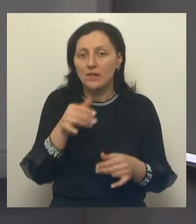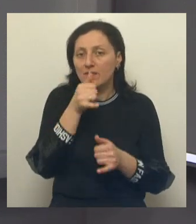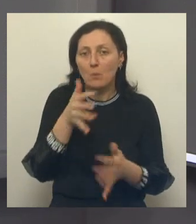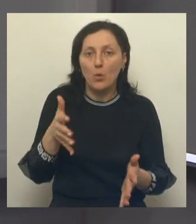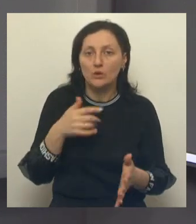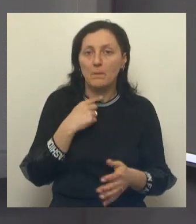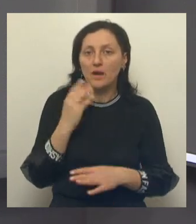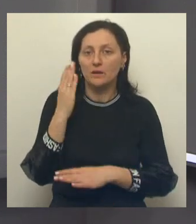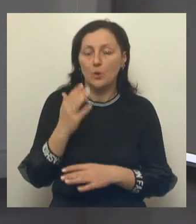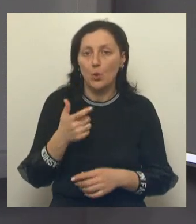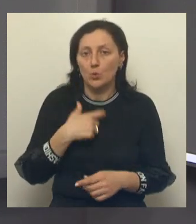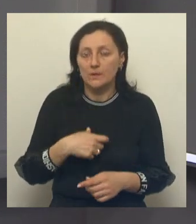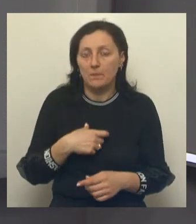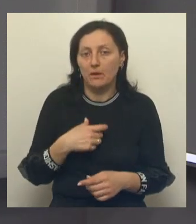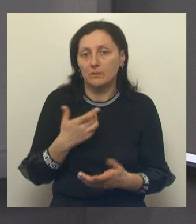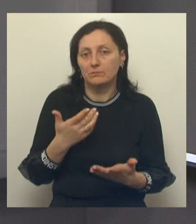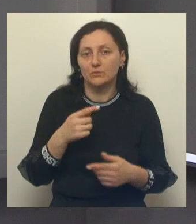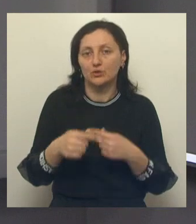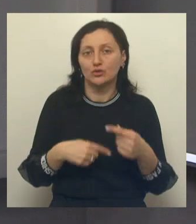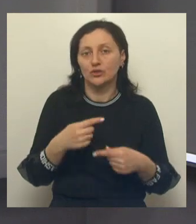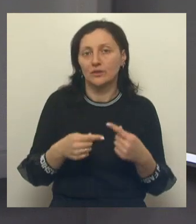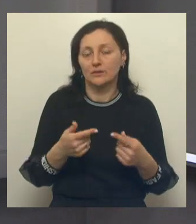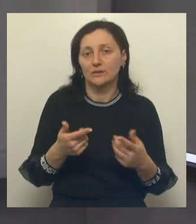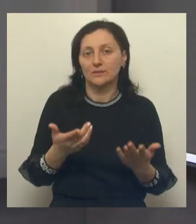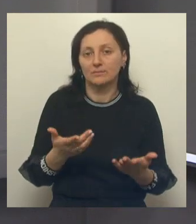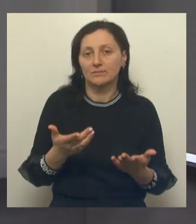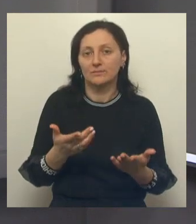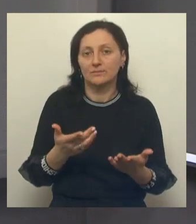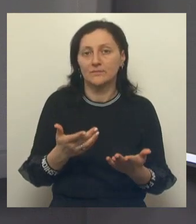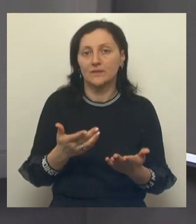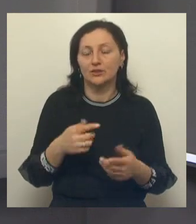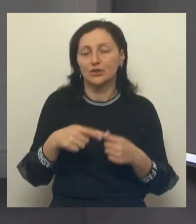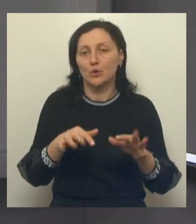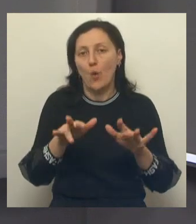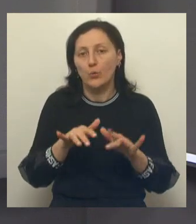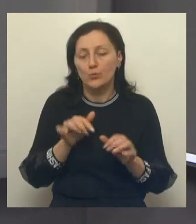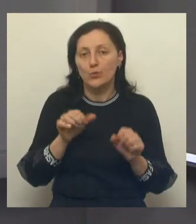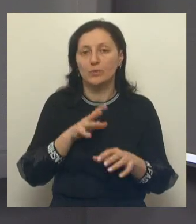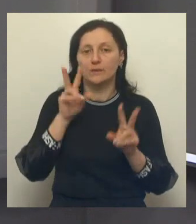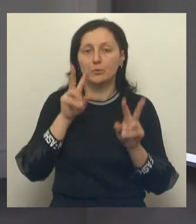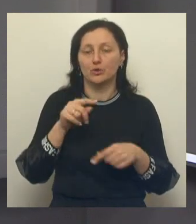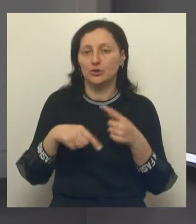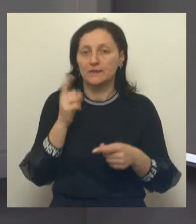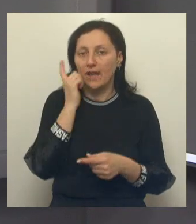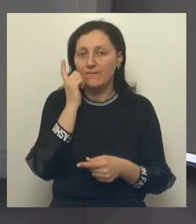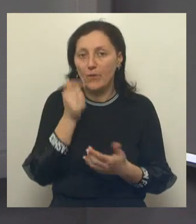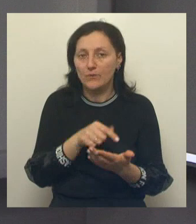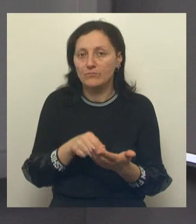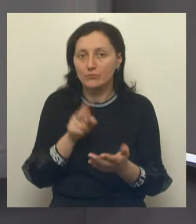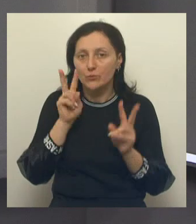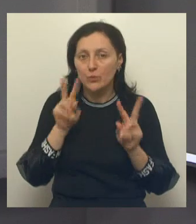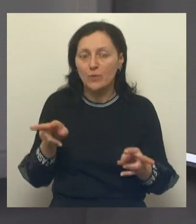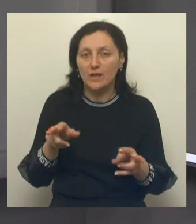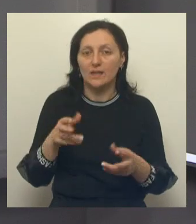через определенный компьютер или телефон, либо нет вообще